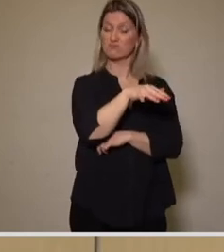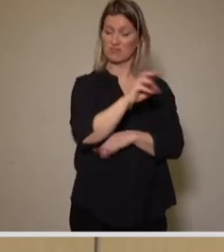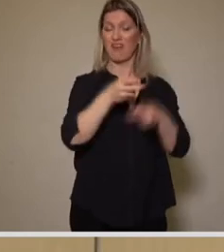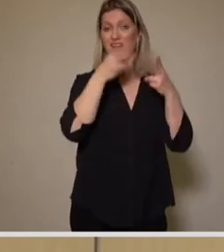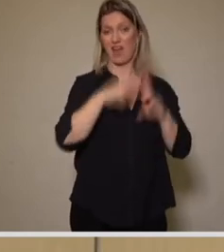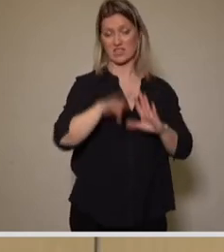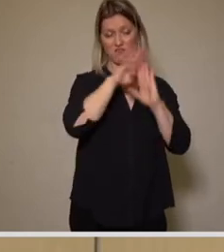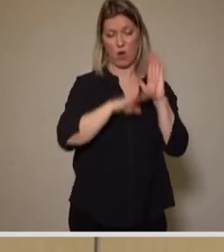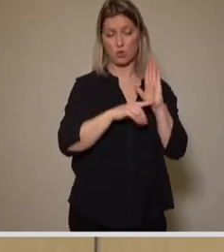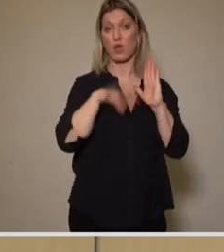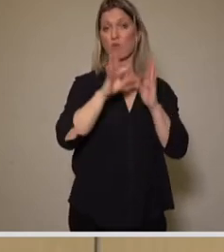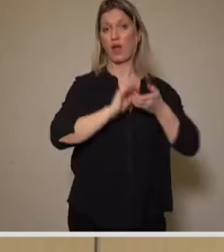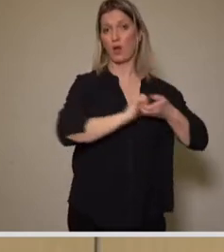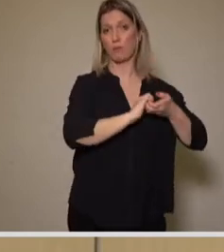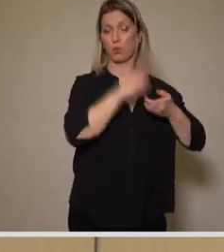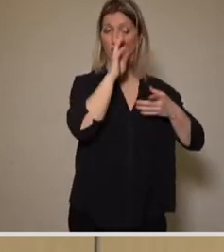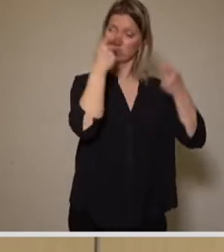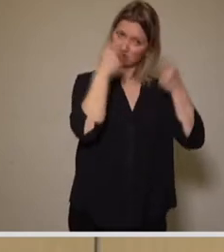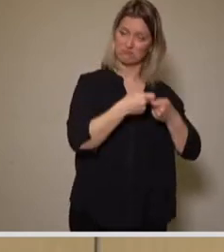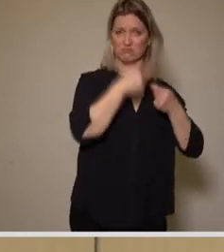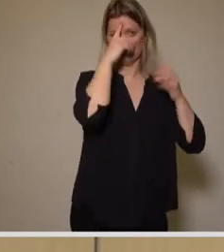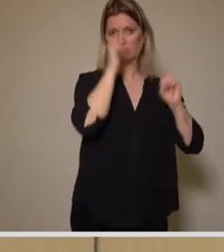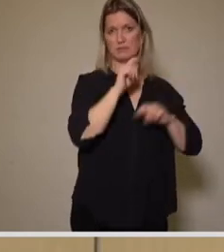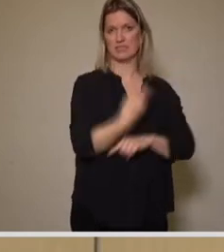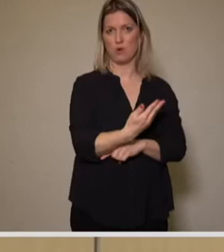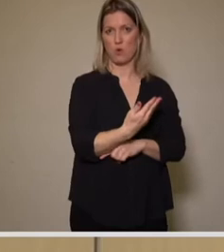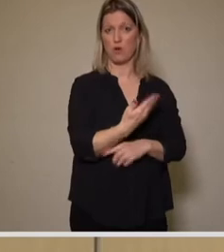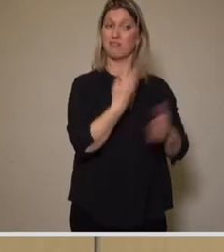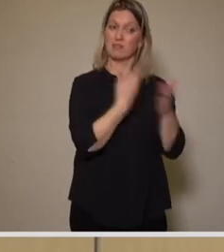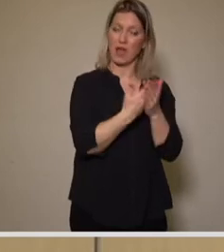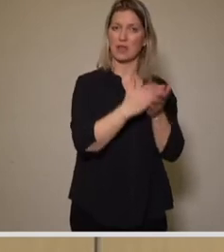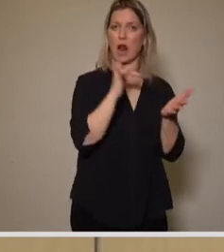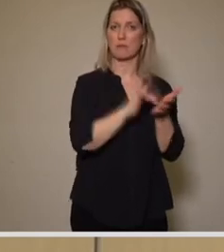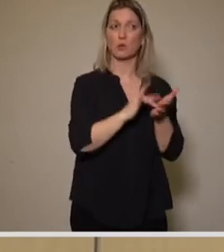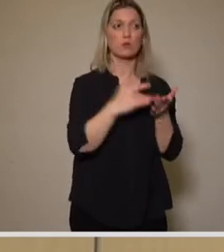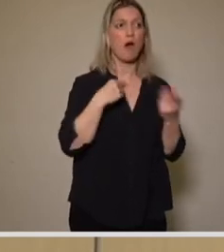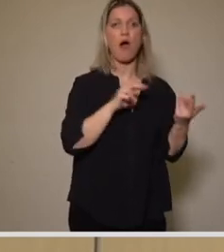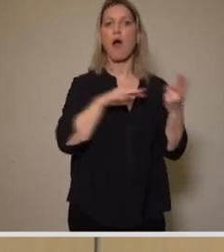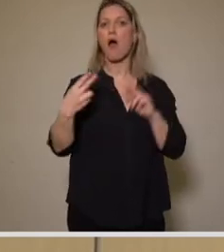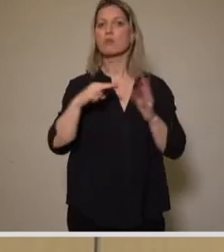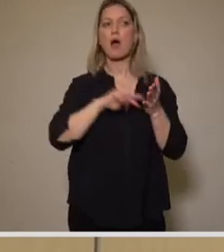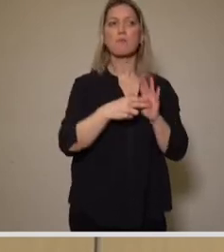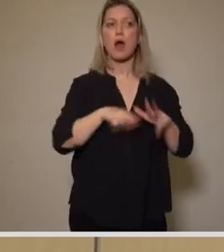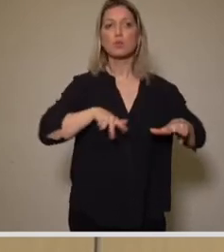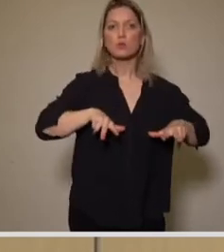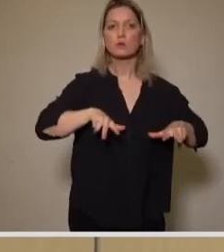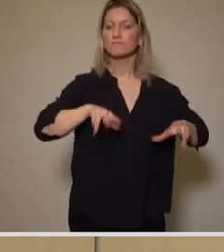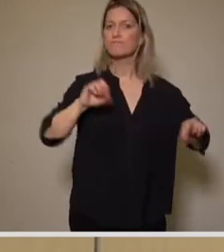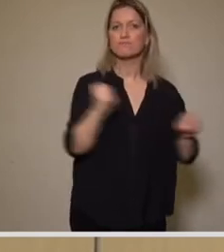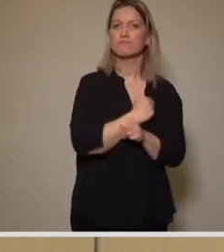verbindlich für die Kommunen und das ist auch der Grund, warum wir hier keine anderen Planungen unternehmen könnten,